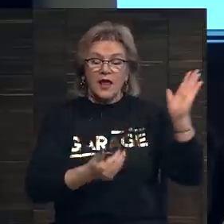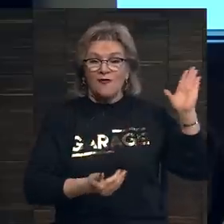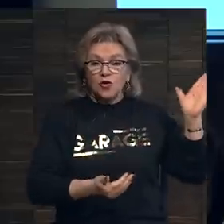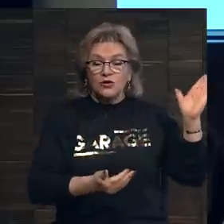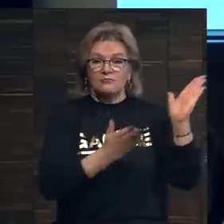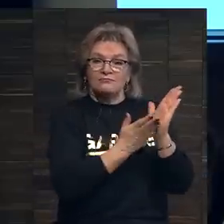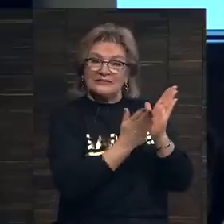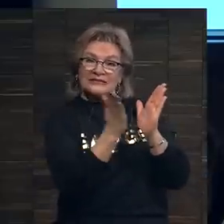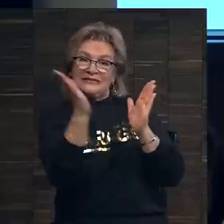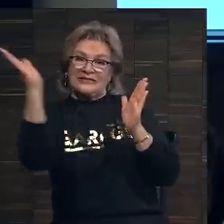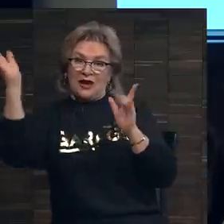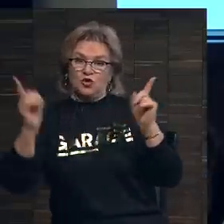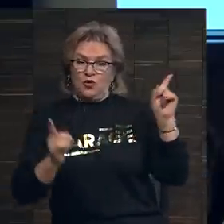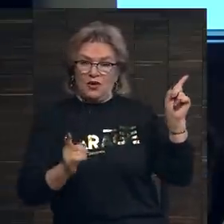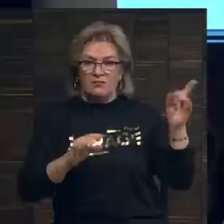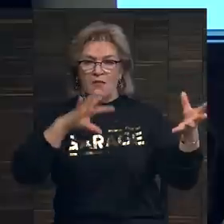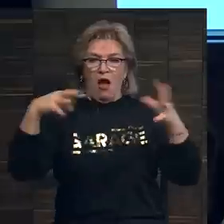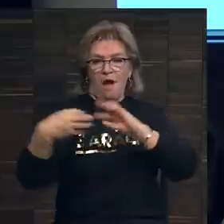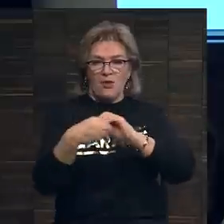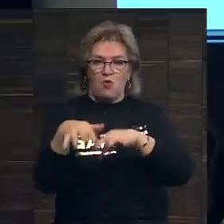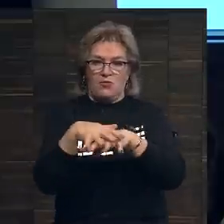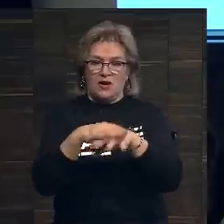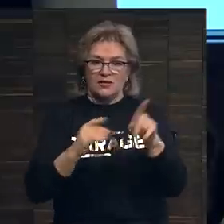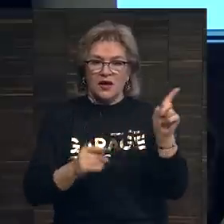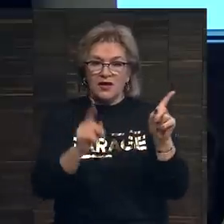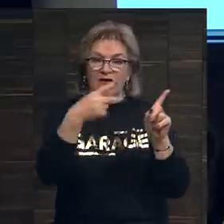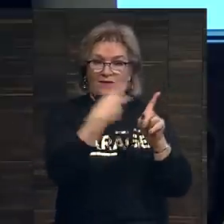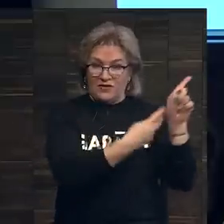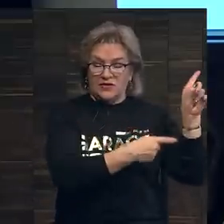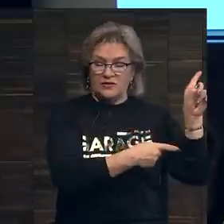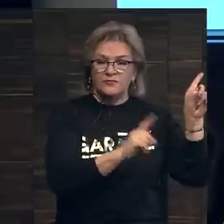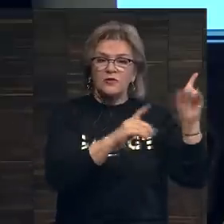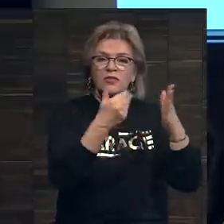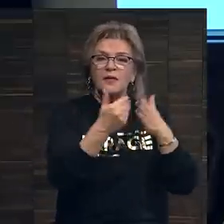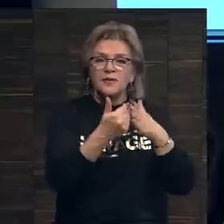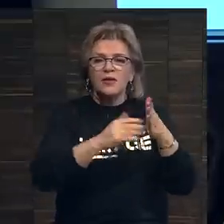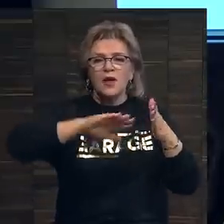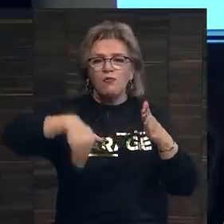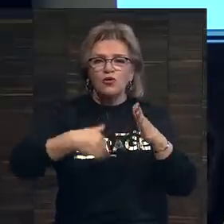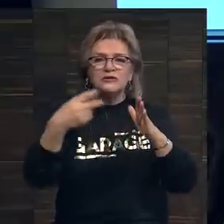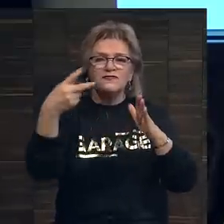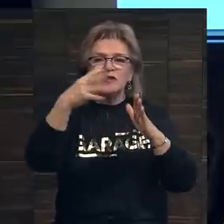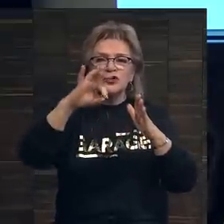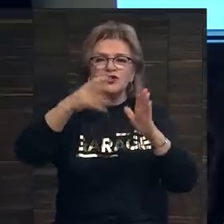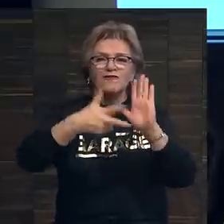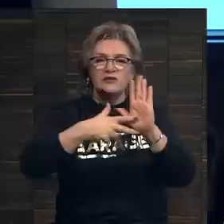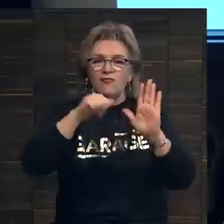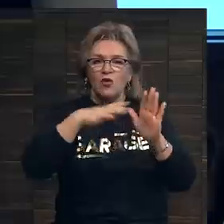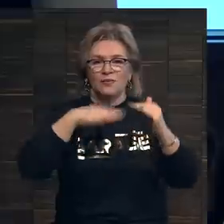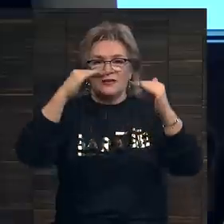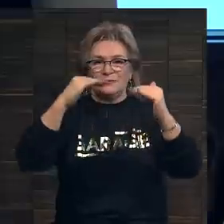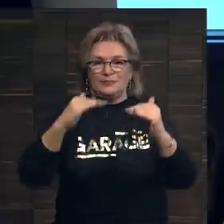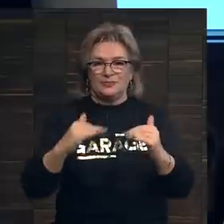Вот траектория объемов рынка. Вы видите, что, например, после 2008 года было